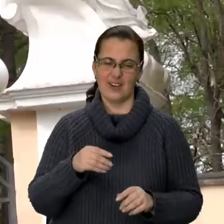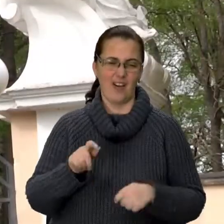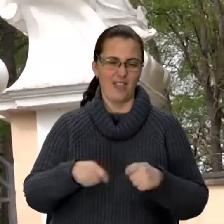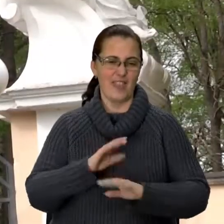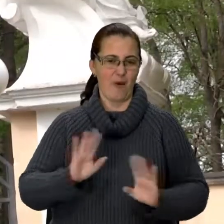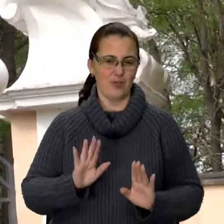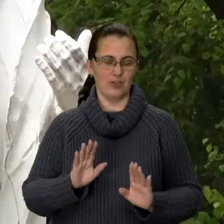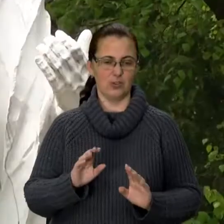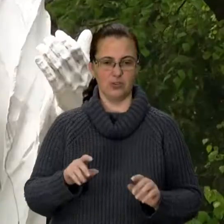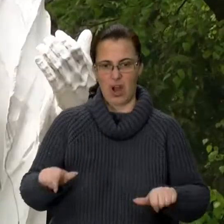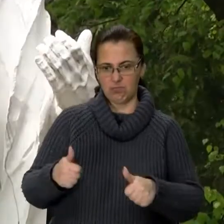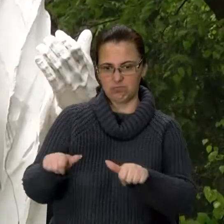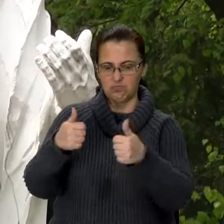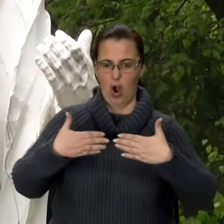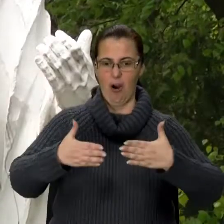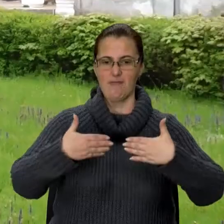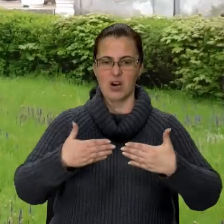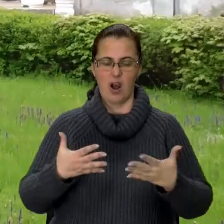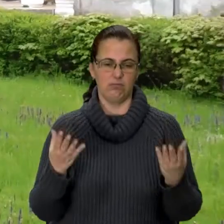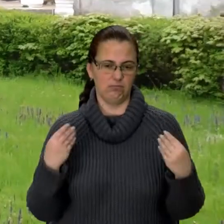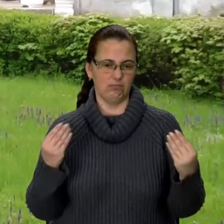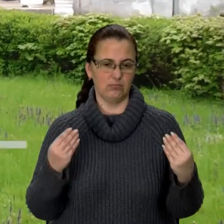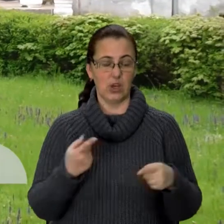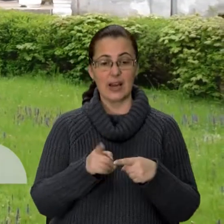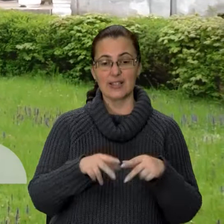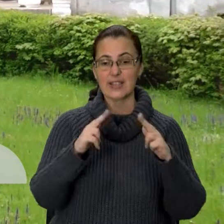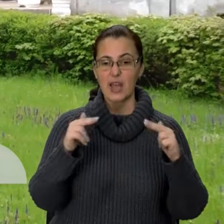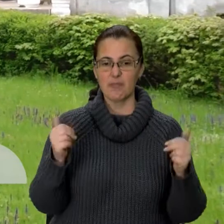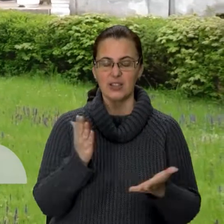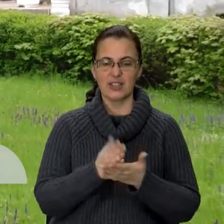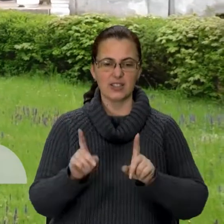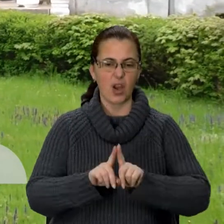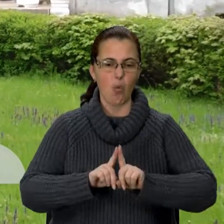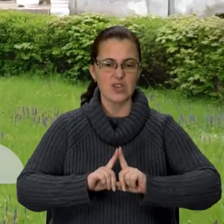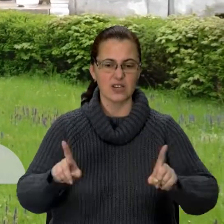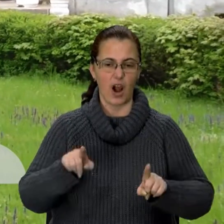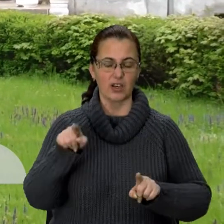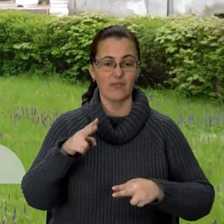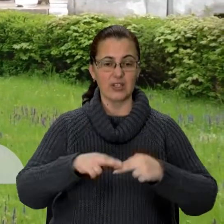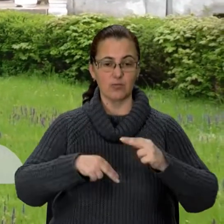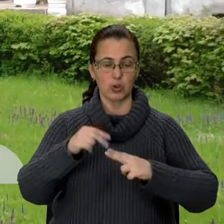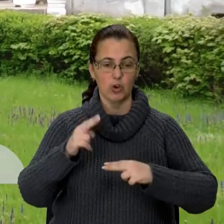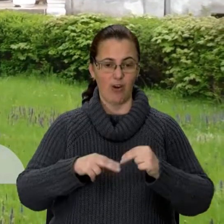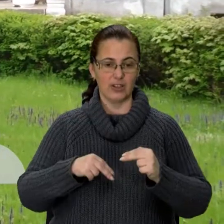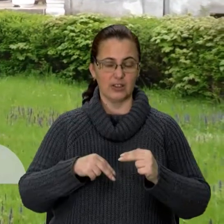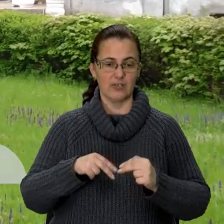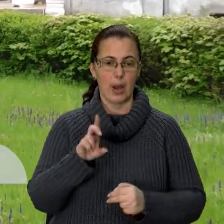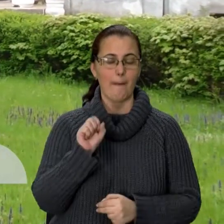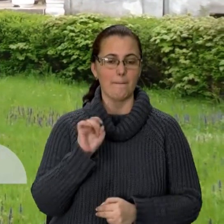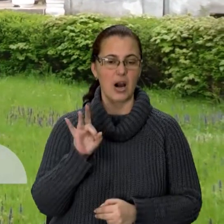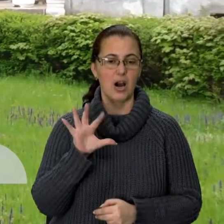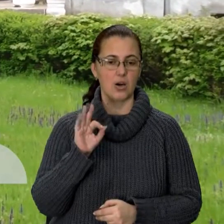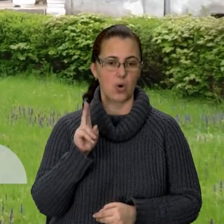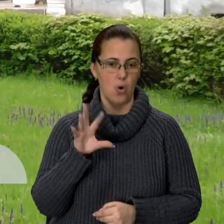брамові скульптури, вишукані барельєфи. Цей палац є унікальним. Він збудований в бароковому